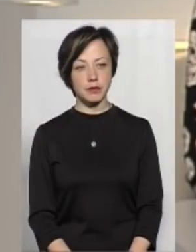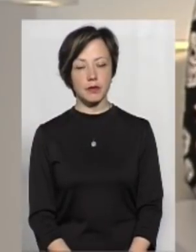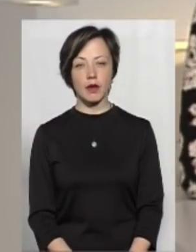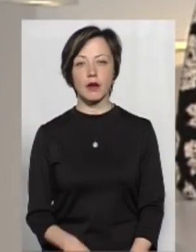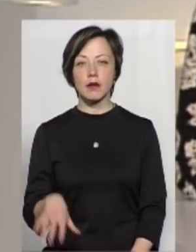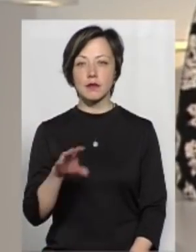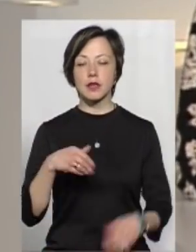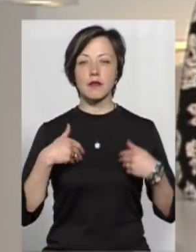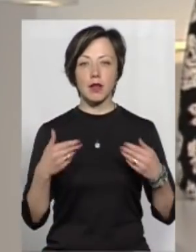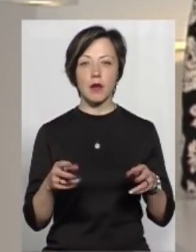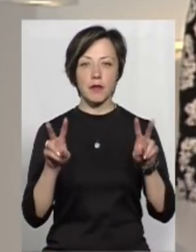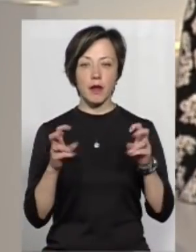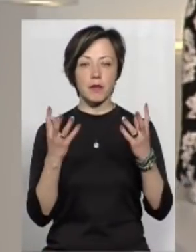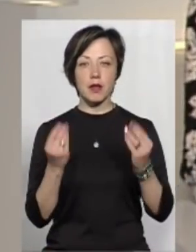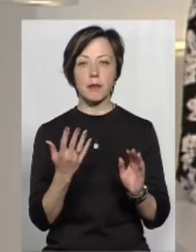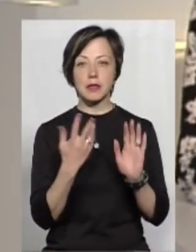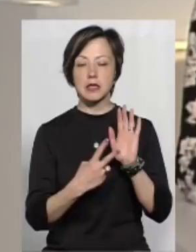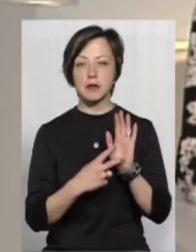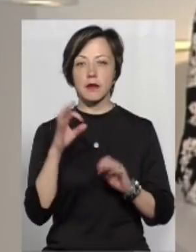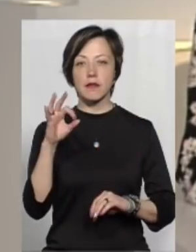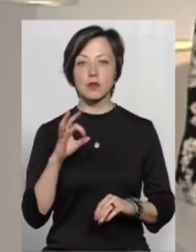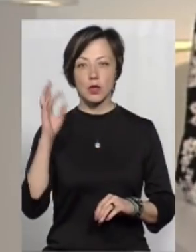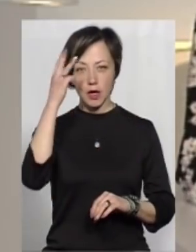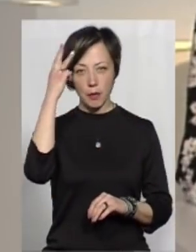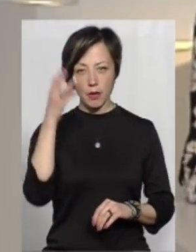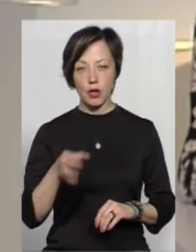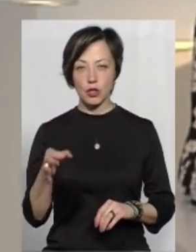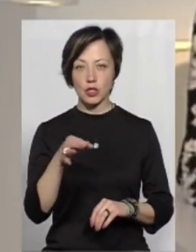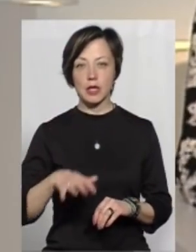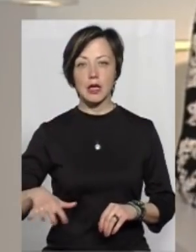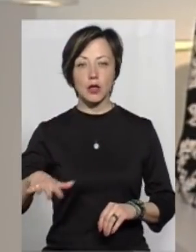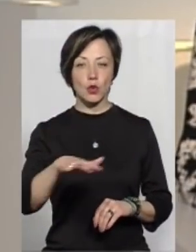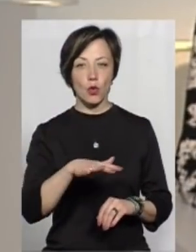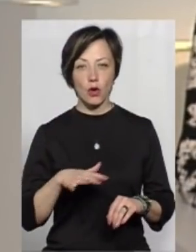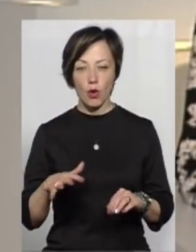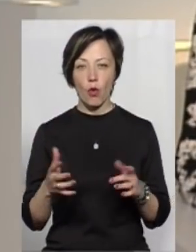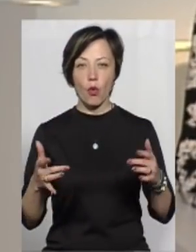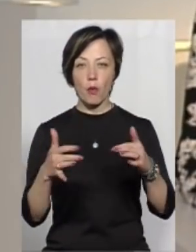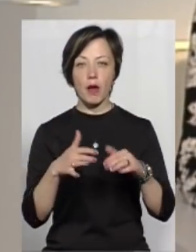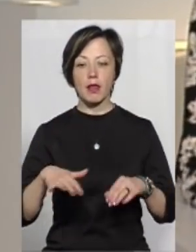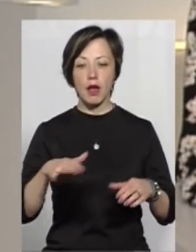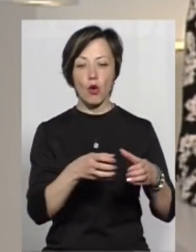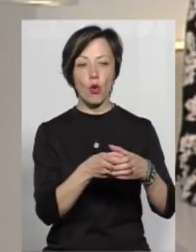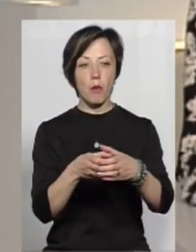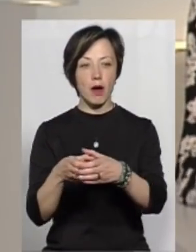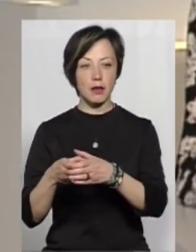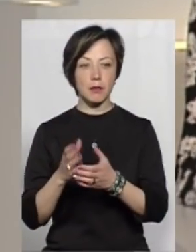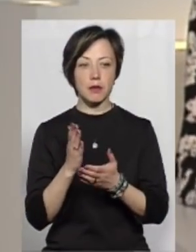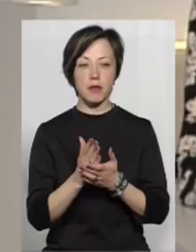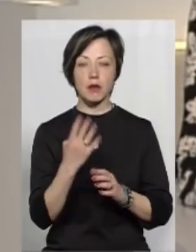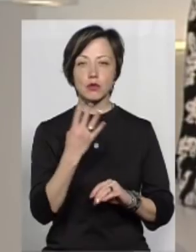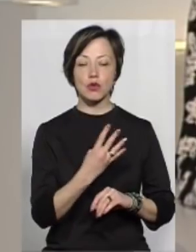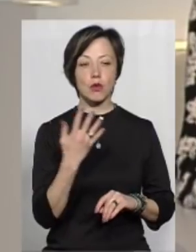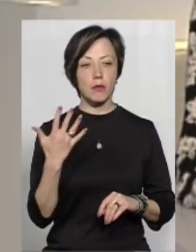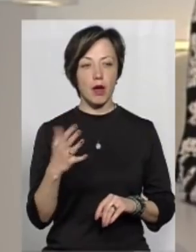Усіх вітаємо в темі дня. 57% Хмельниччини, території Хмельниччини охоплено тергромадами. Маємо